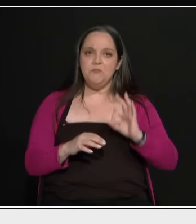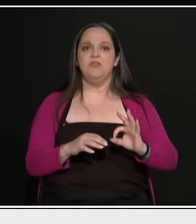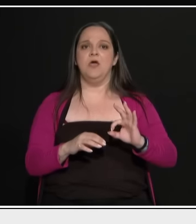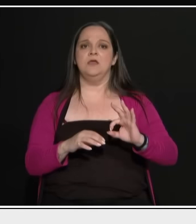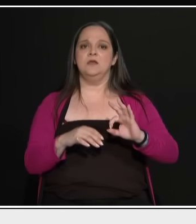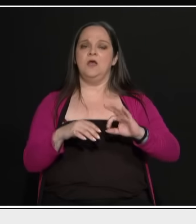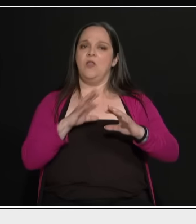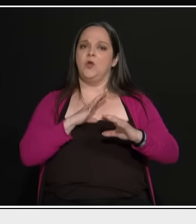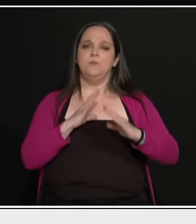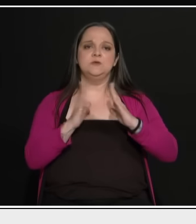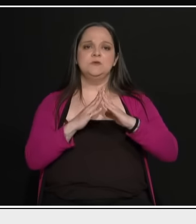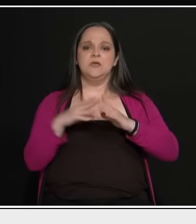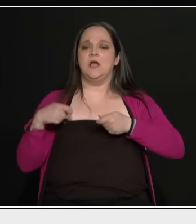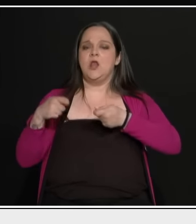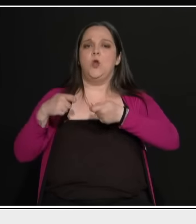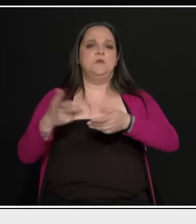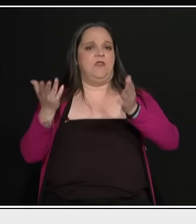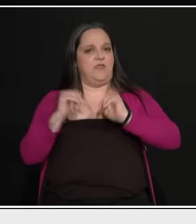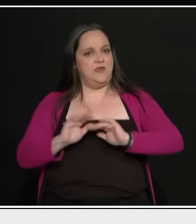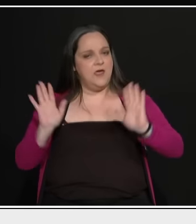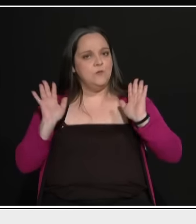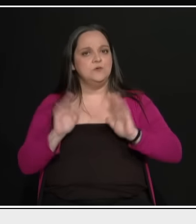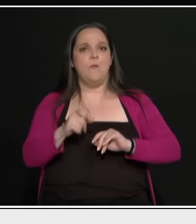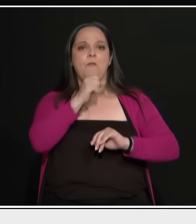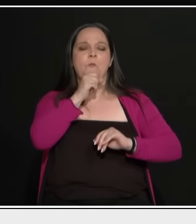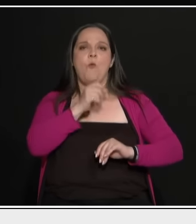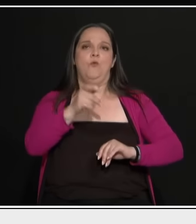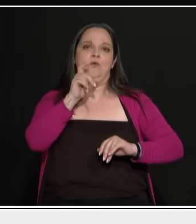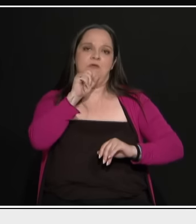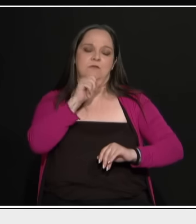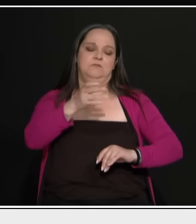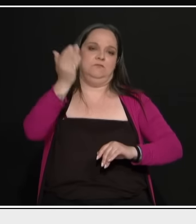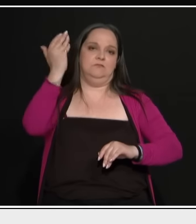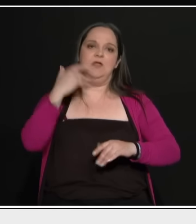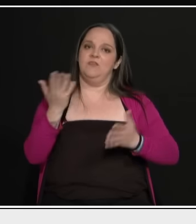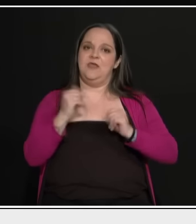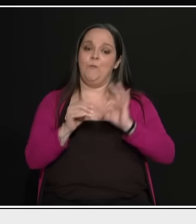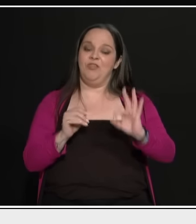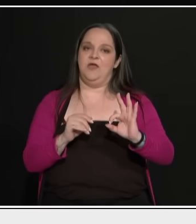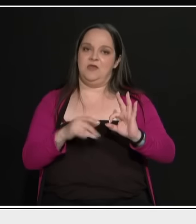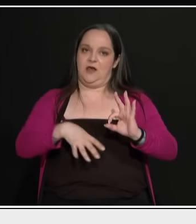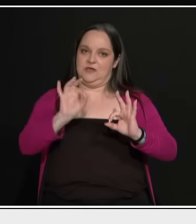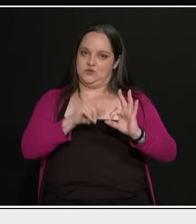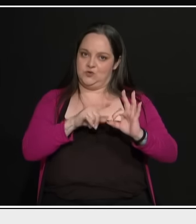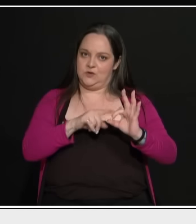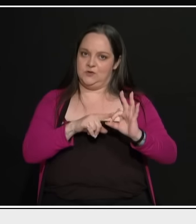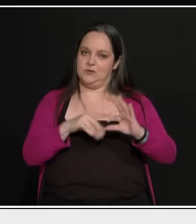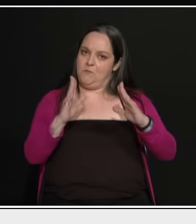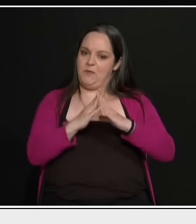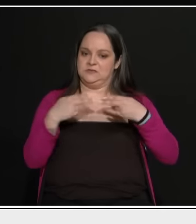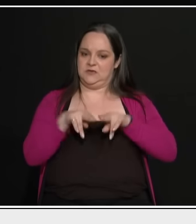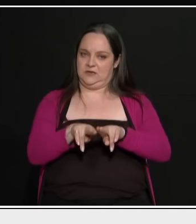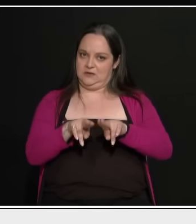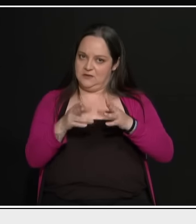δεν έχουν και ένα σπίτι. Κληρονομήσει από γονείς, παππούδες, γιαγιάδες. Άνθρωπους οι οποίοι ζουν στο ίδιο σπίτι μαζί.